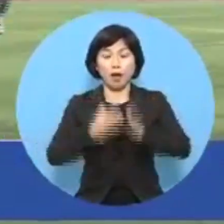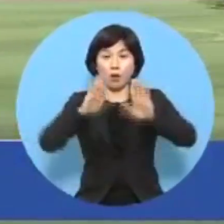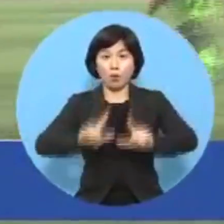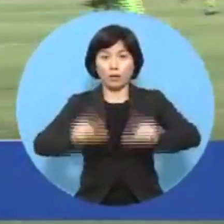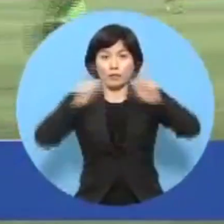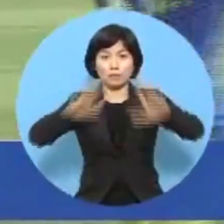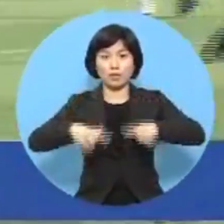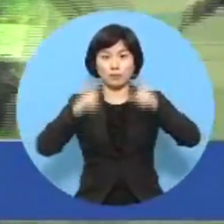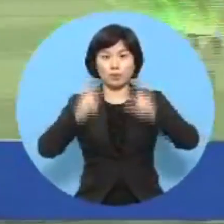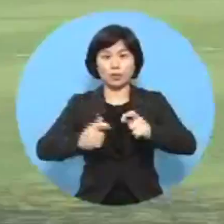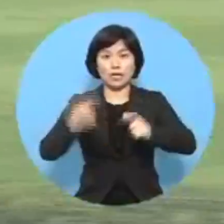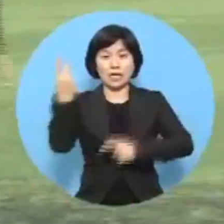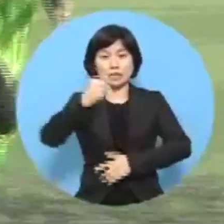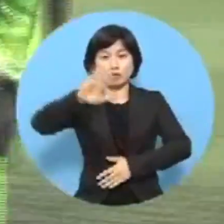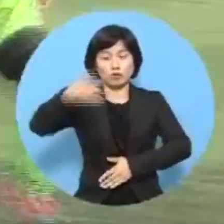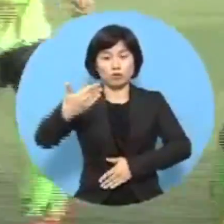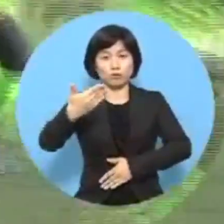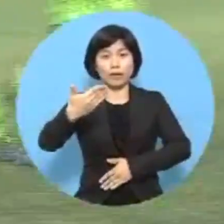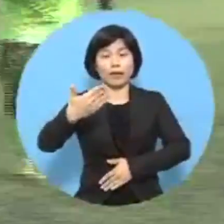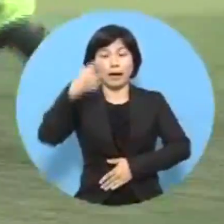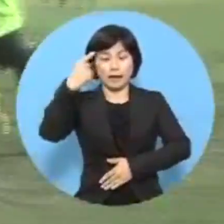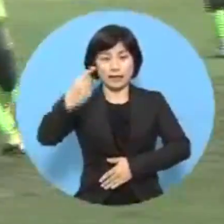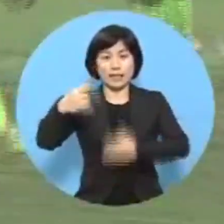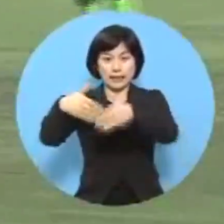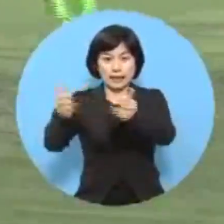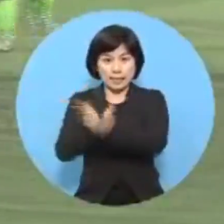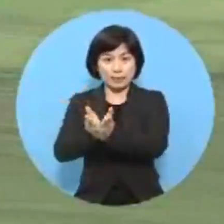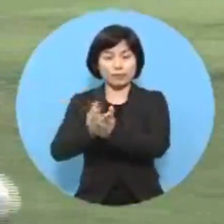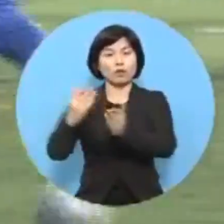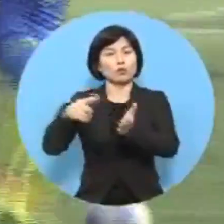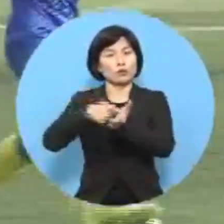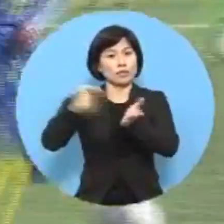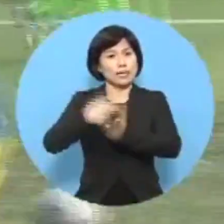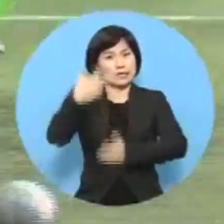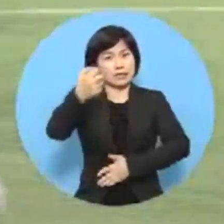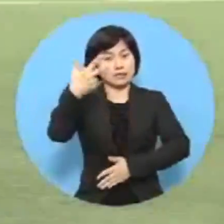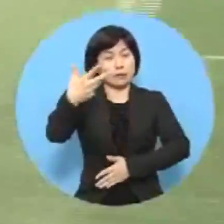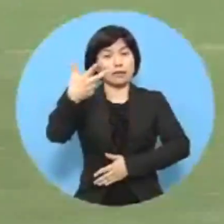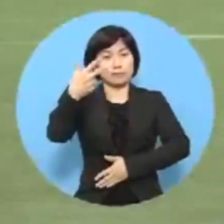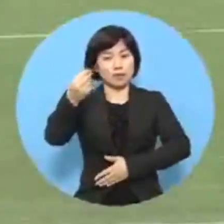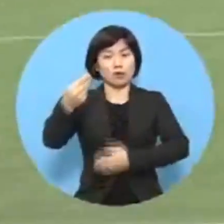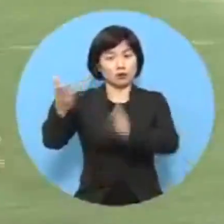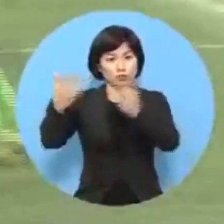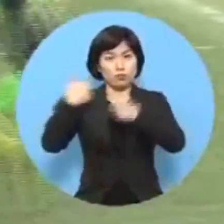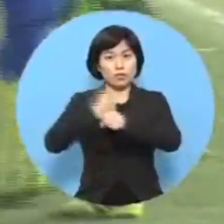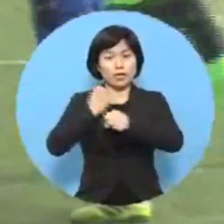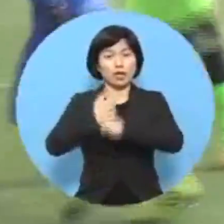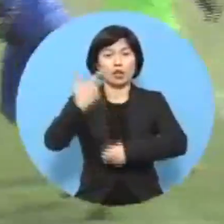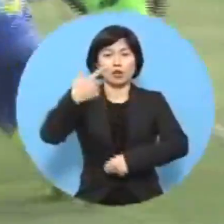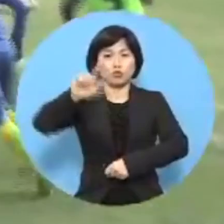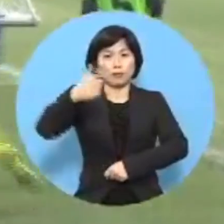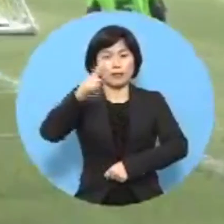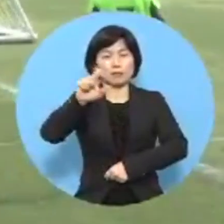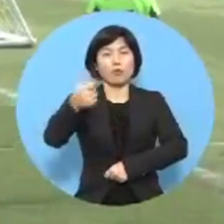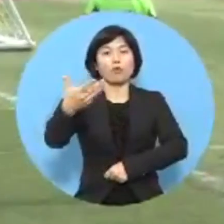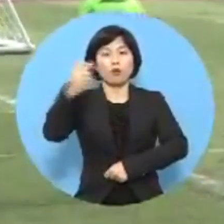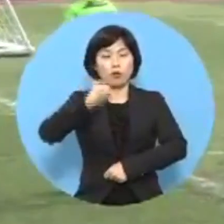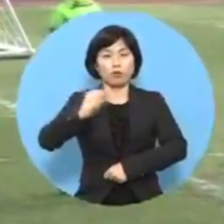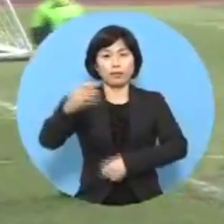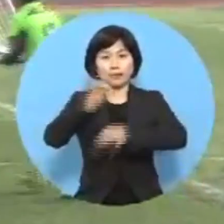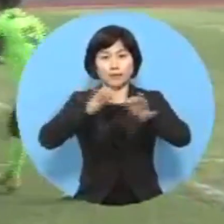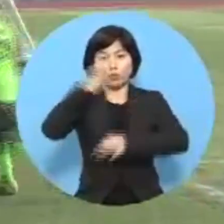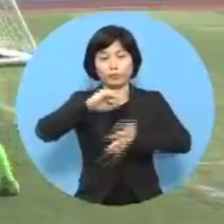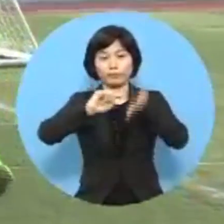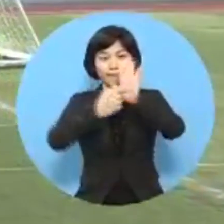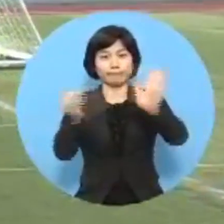올해 전라남도는 2,931개 팀, 연인원 77만여 명을 유치해 615억 원의 경제효과를